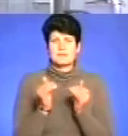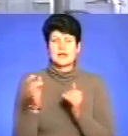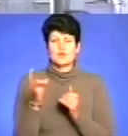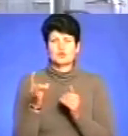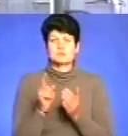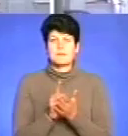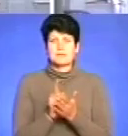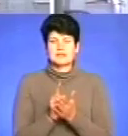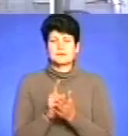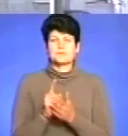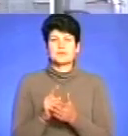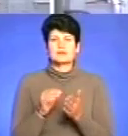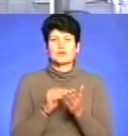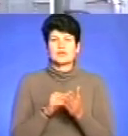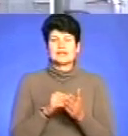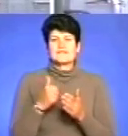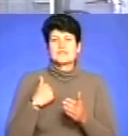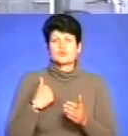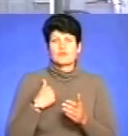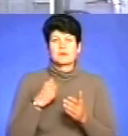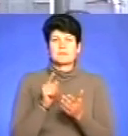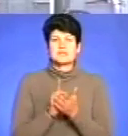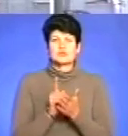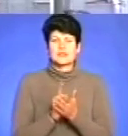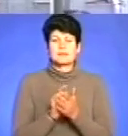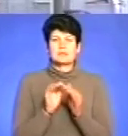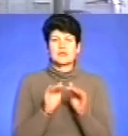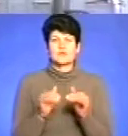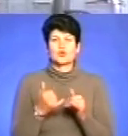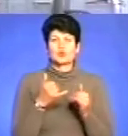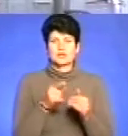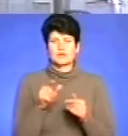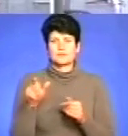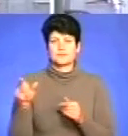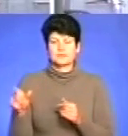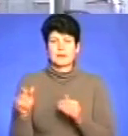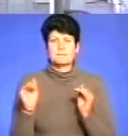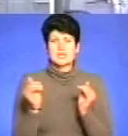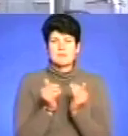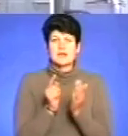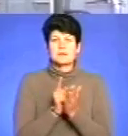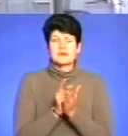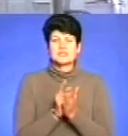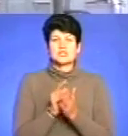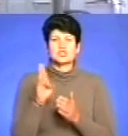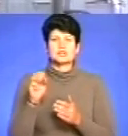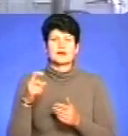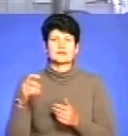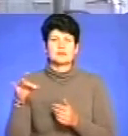встановлені для військових пенсіонерів та прирівняних до них осіб. Мінімальні пенсії шахтарям.